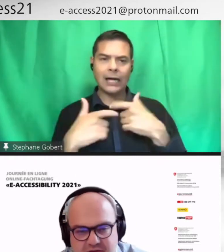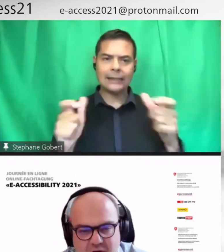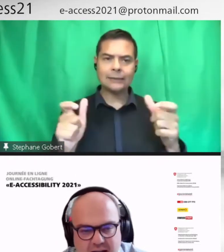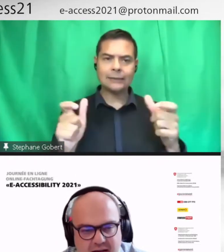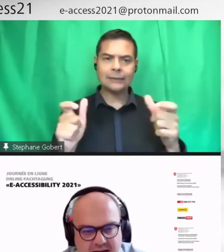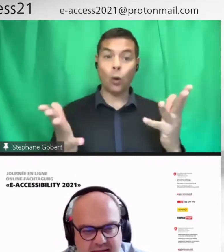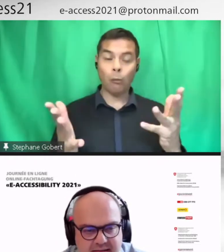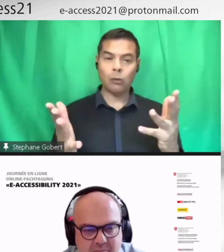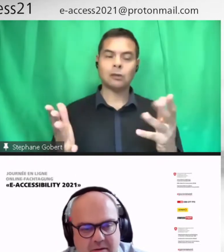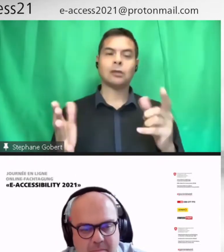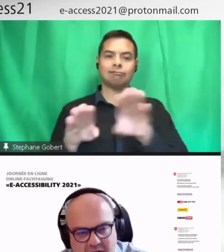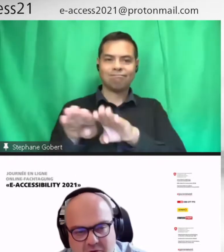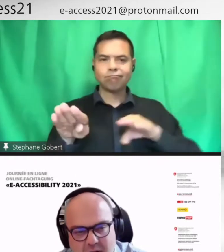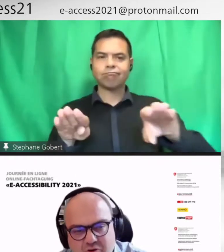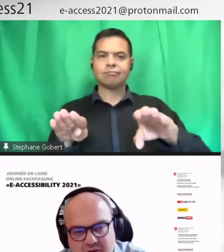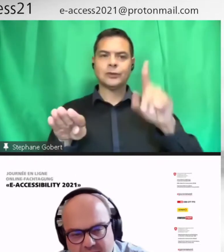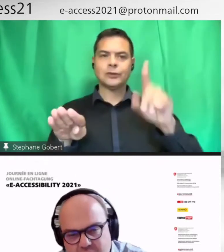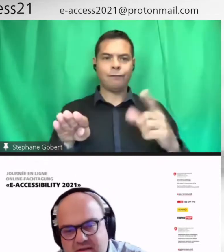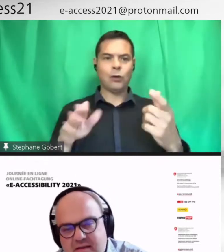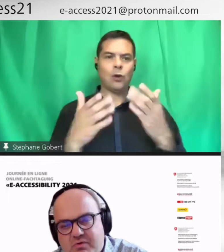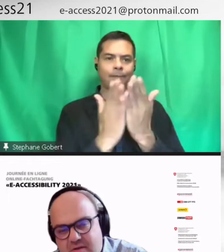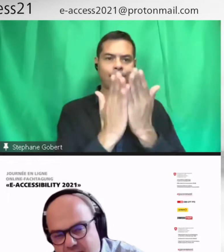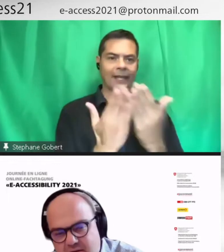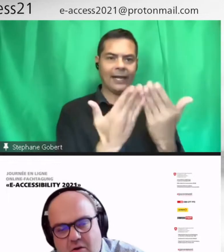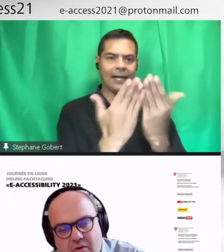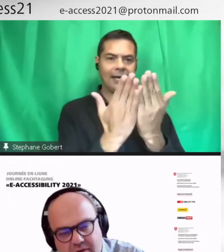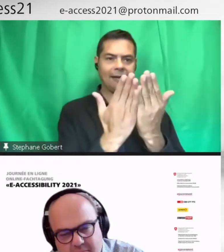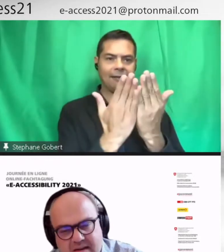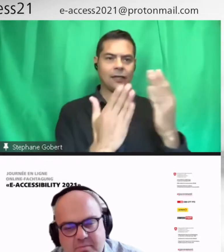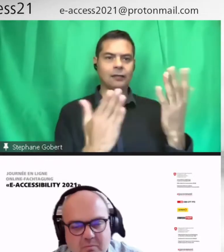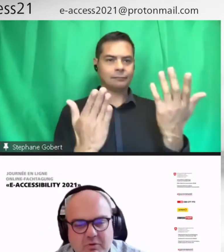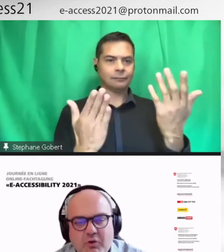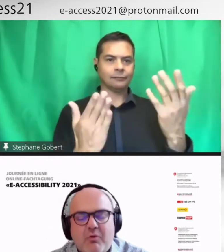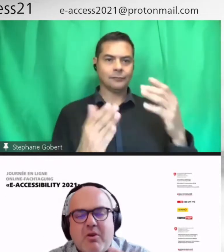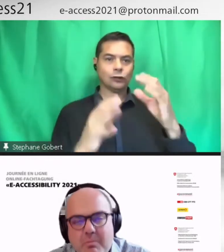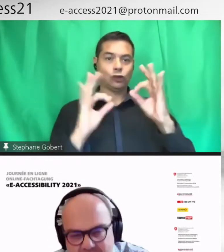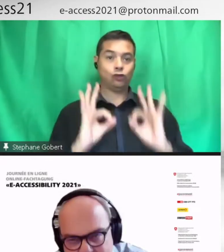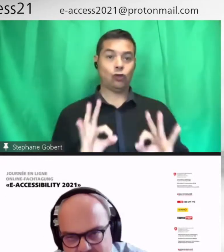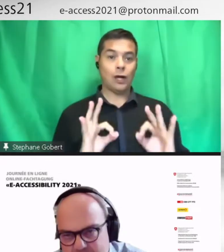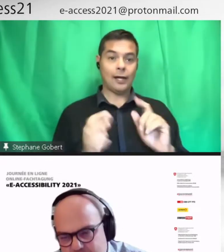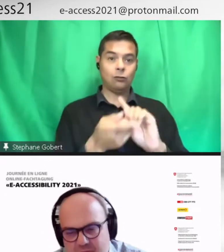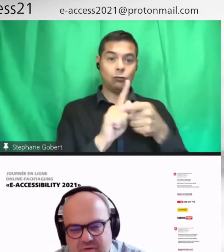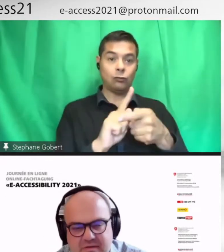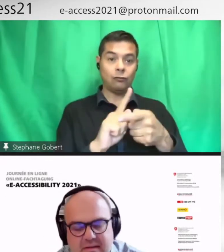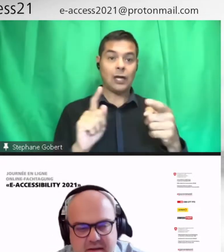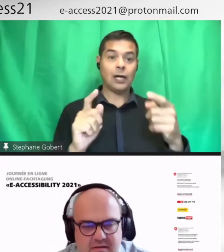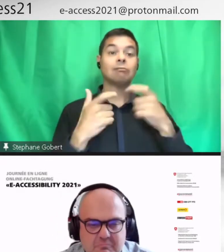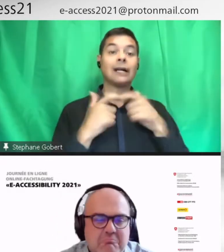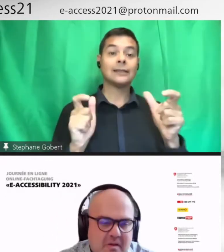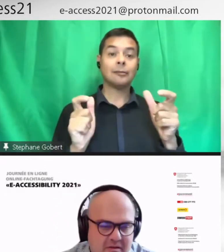scolaires accessibles. Donc, l'approche qu'on avait utilisée jusque maintenant, c'était principalement transformer en PDF. Donc, c'est ce qui était